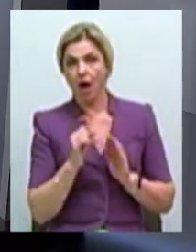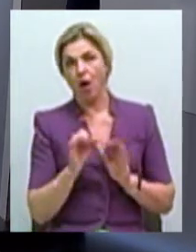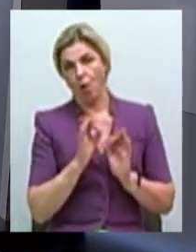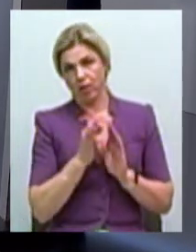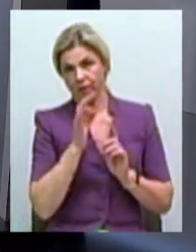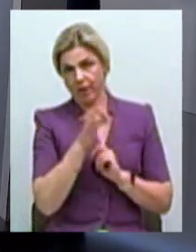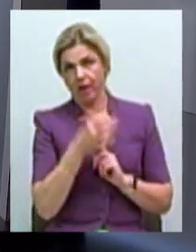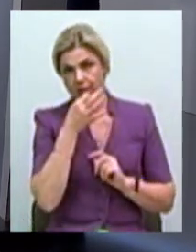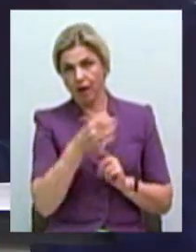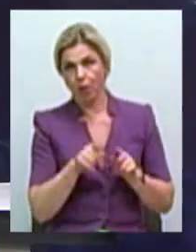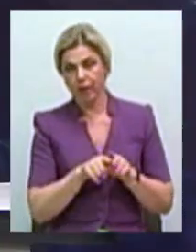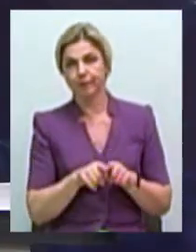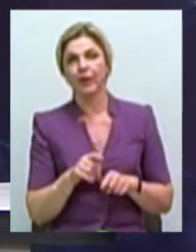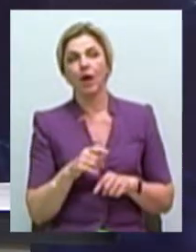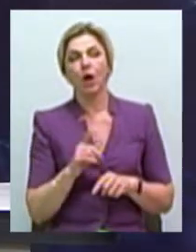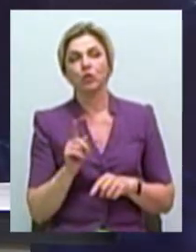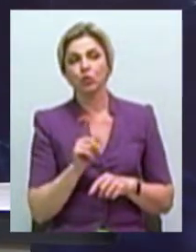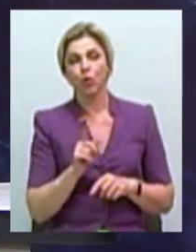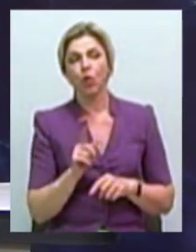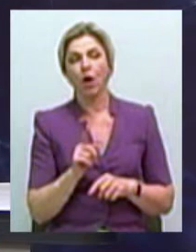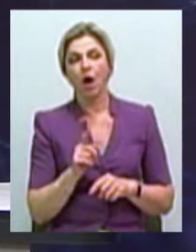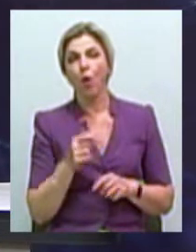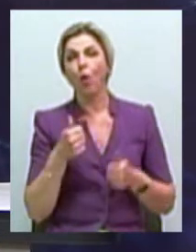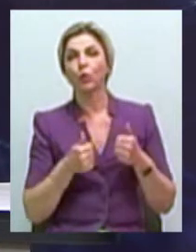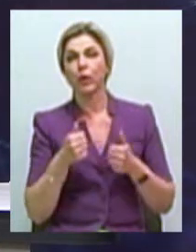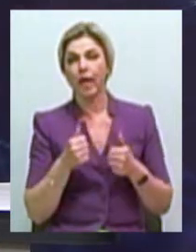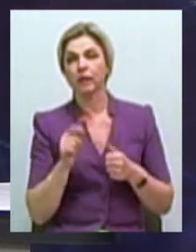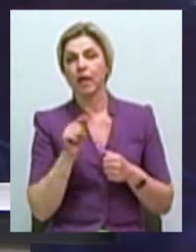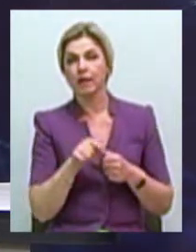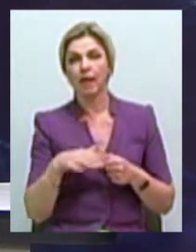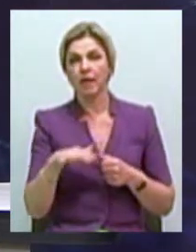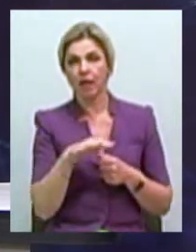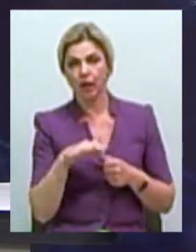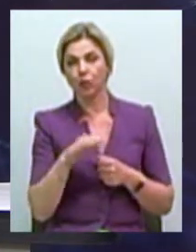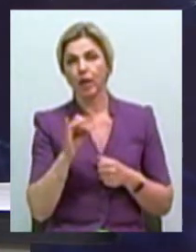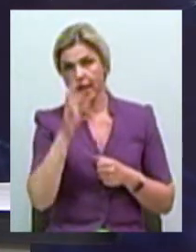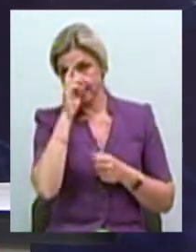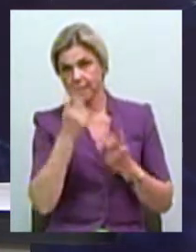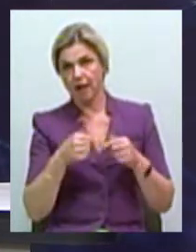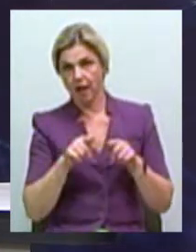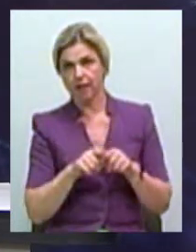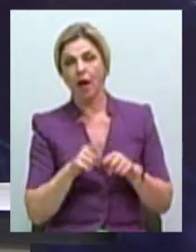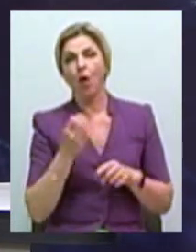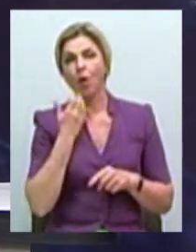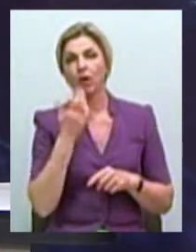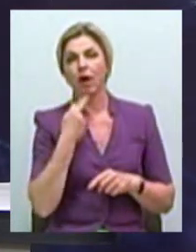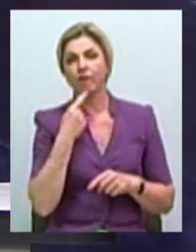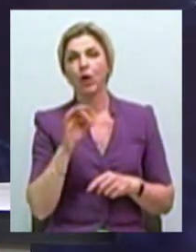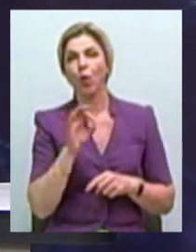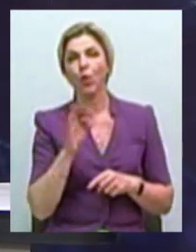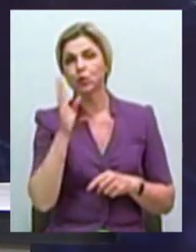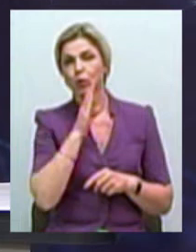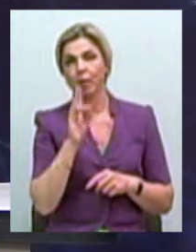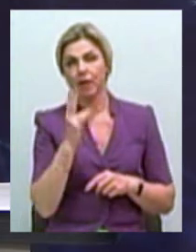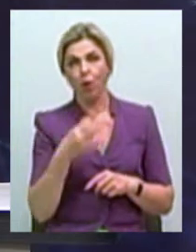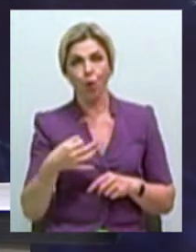конкурентним буде сьогодні та територія, та країна, той регіон, коли ми говоримо все-таки о судьбі Ніколаївської